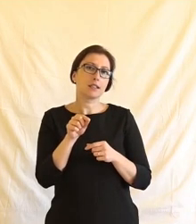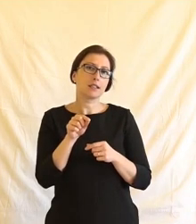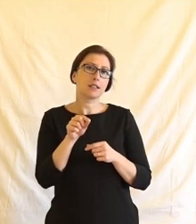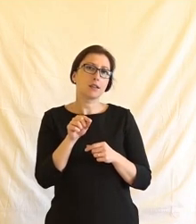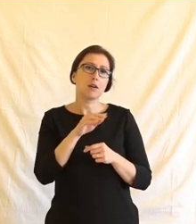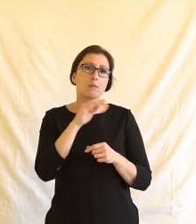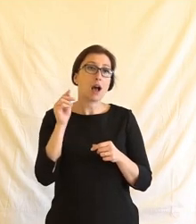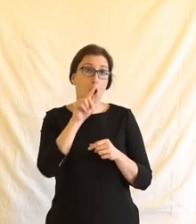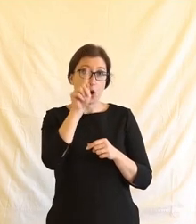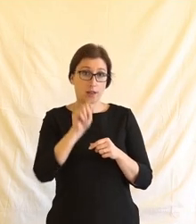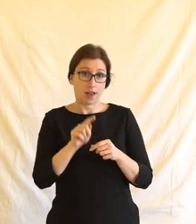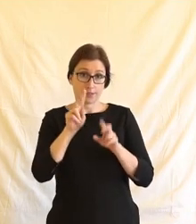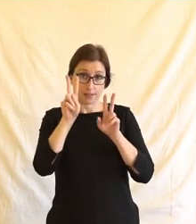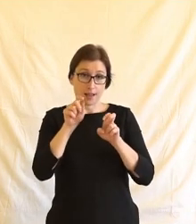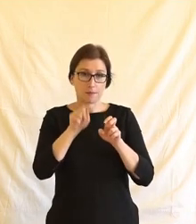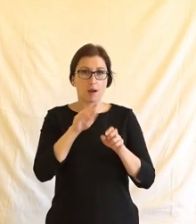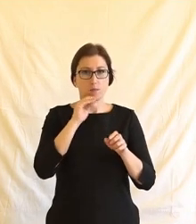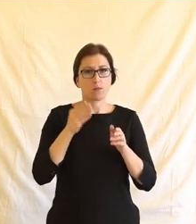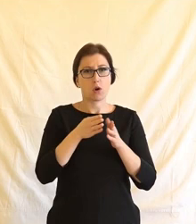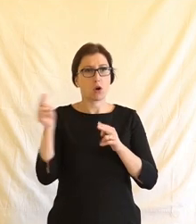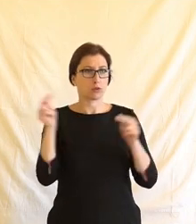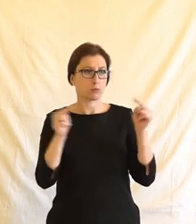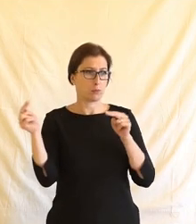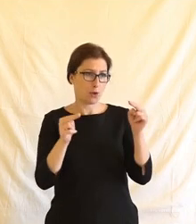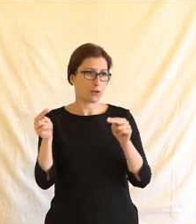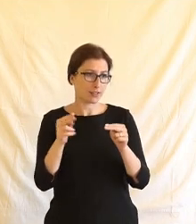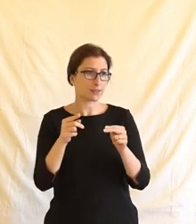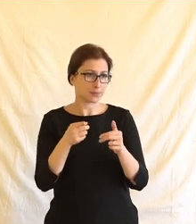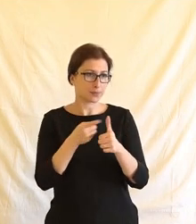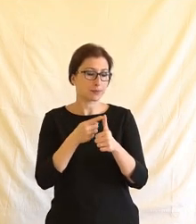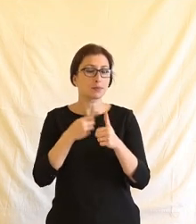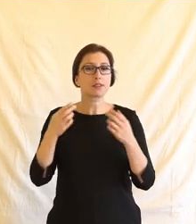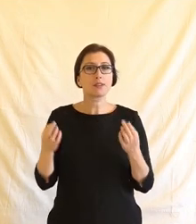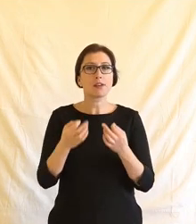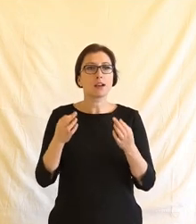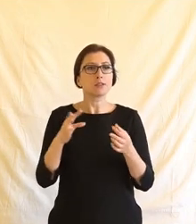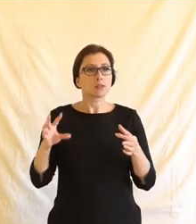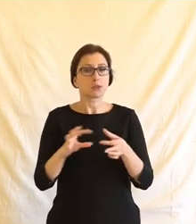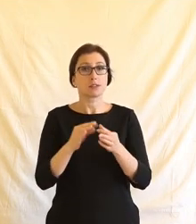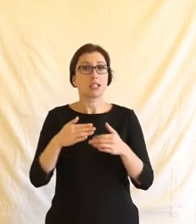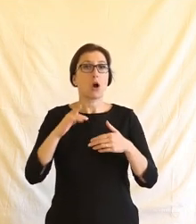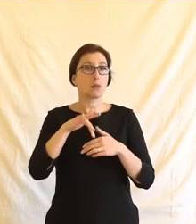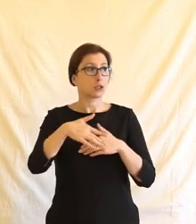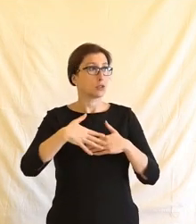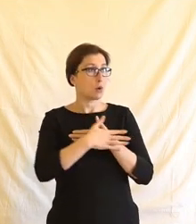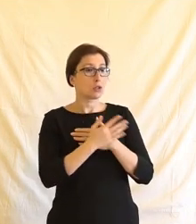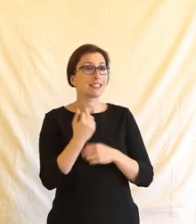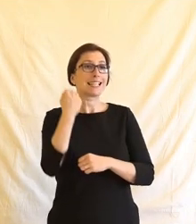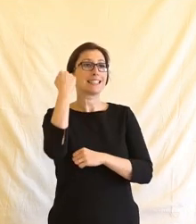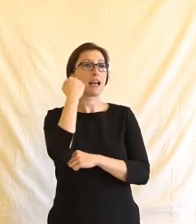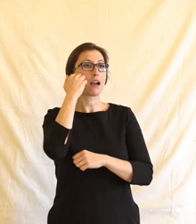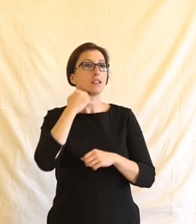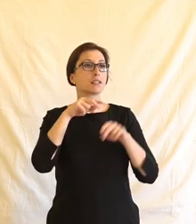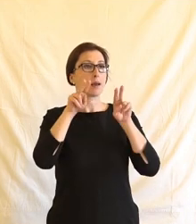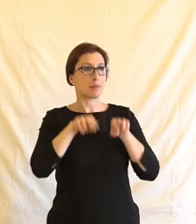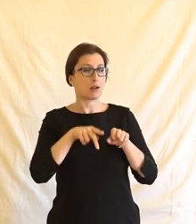mnoho rozměrů a ta první podle mého názoru spočívá v tom, že občas máme pocit, že když je něco o základně lidské